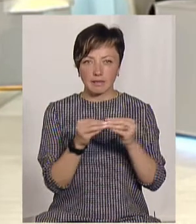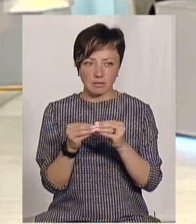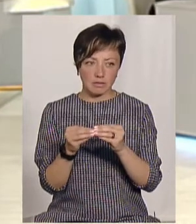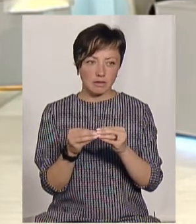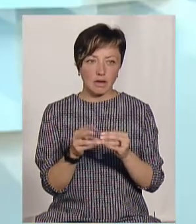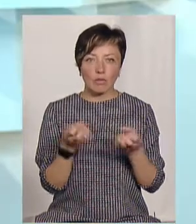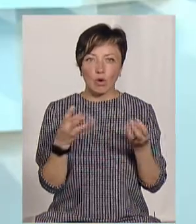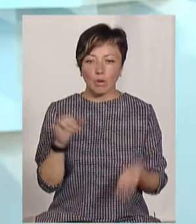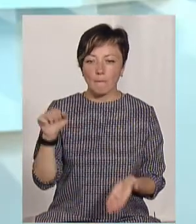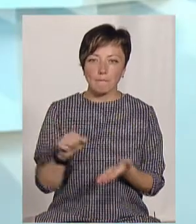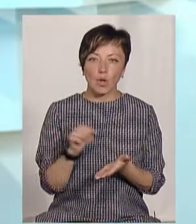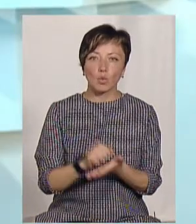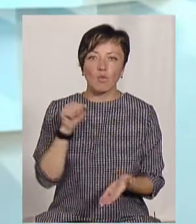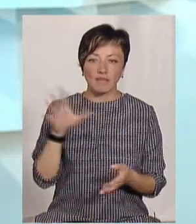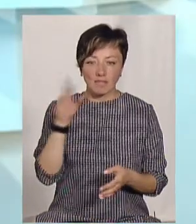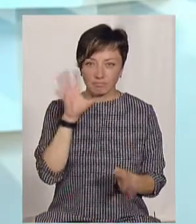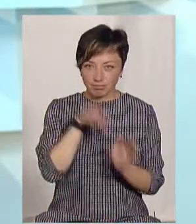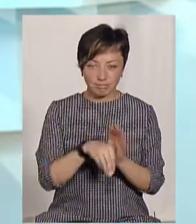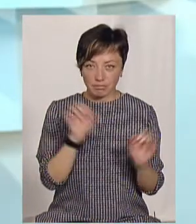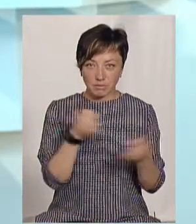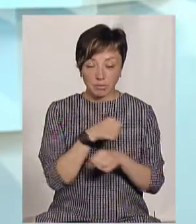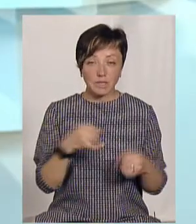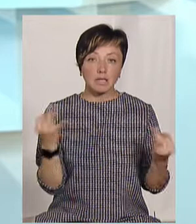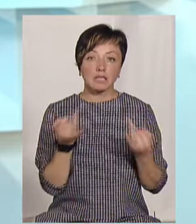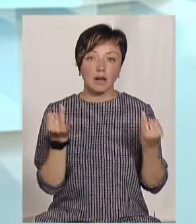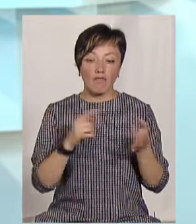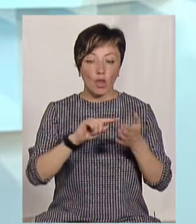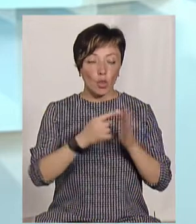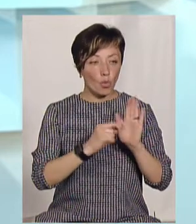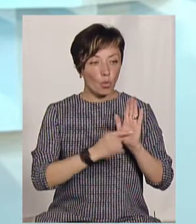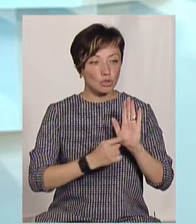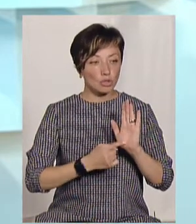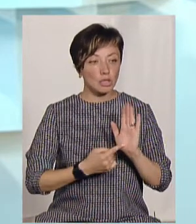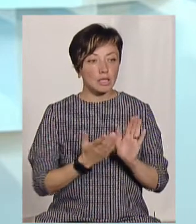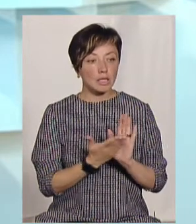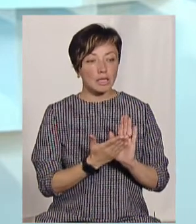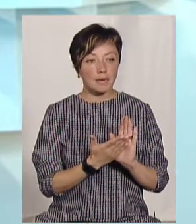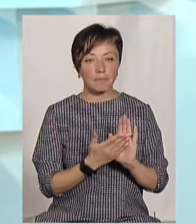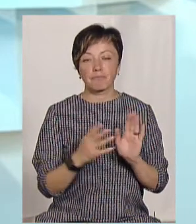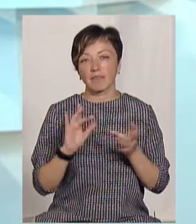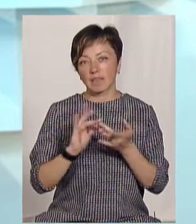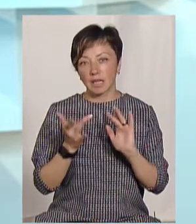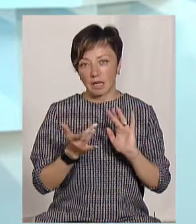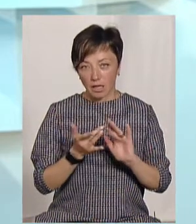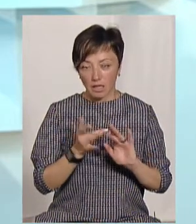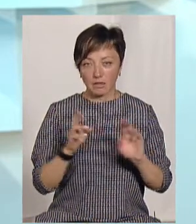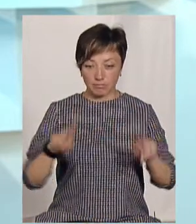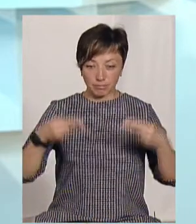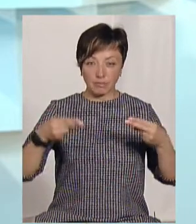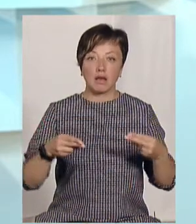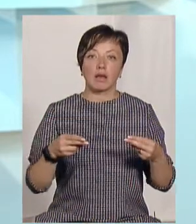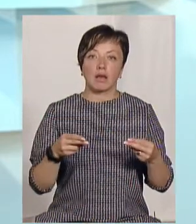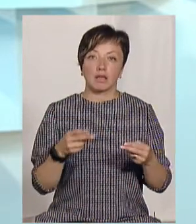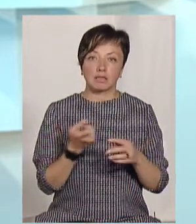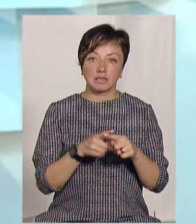поліографію всі не помістяться, але це дуже цікаві точки, до речі, є посилання, в інтернеті можна зайти, цю карту собі